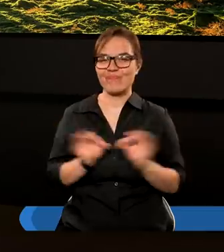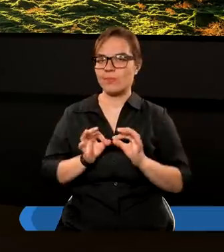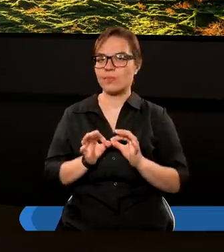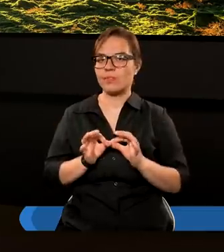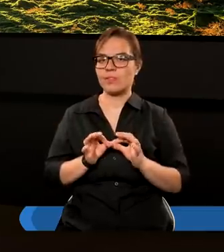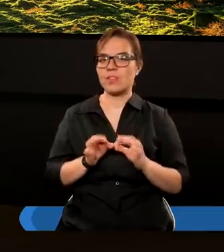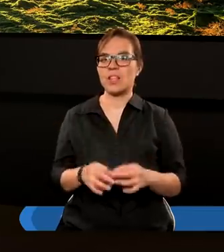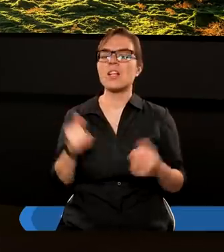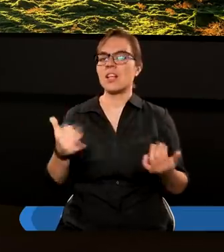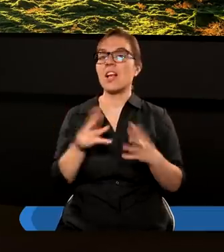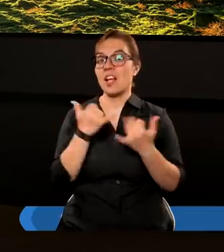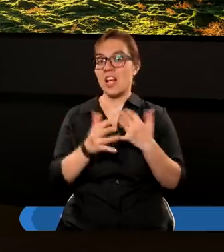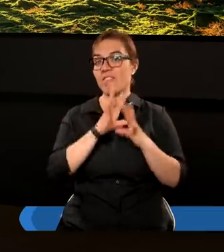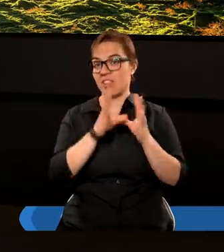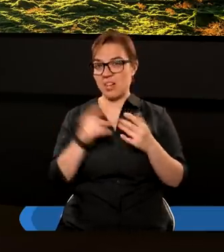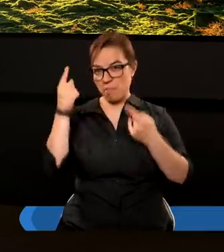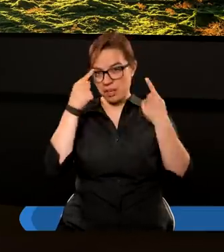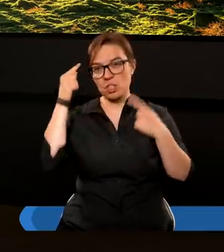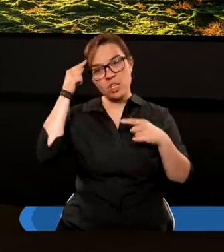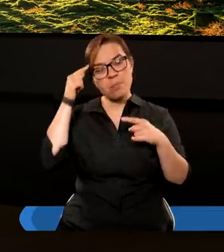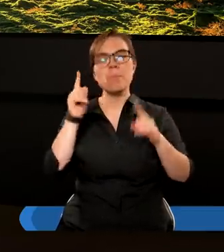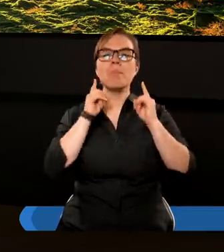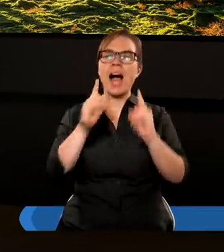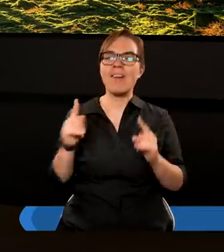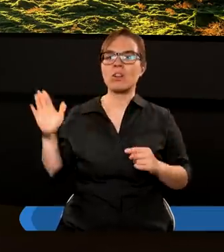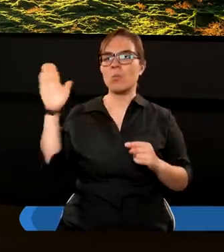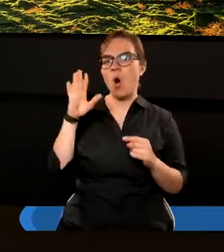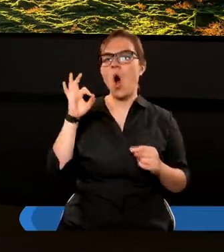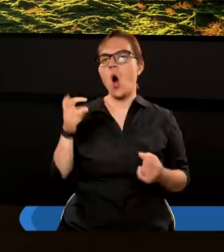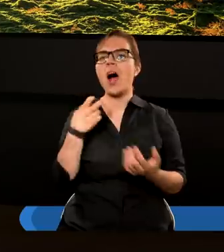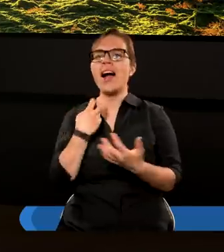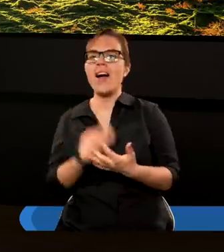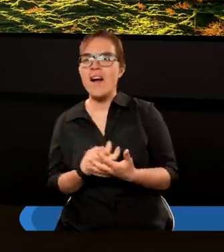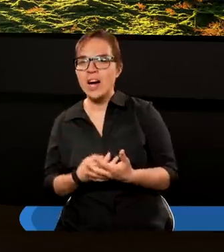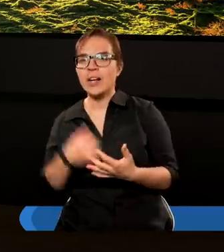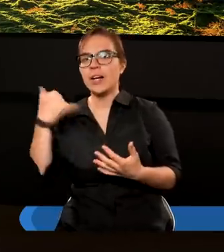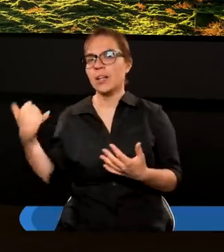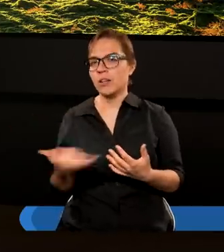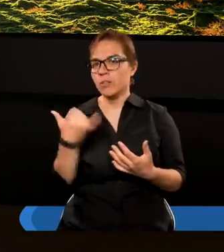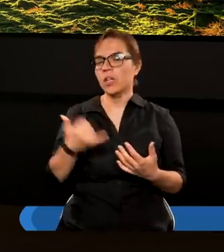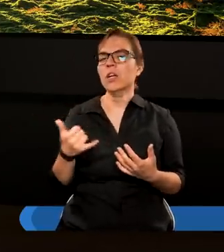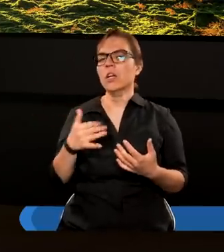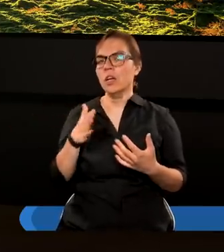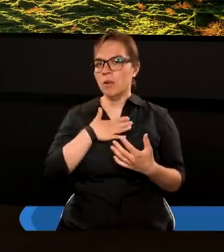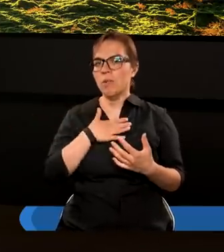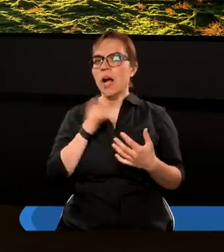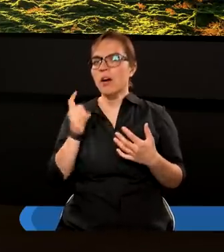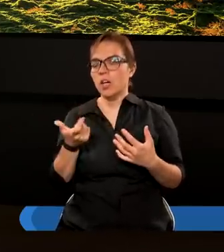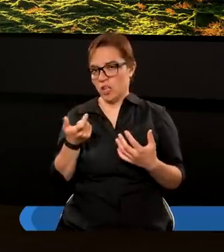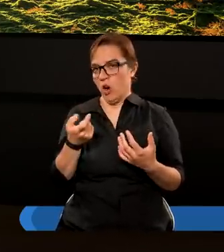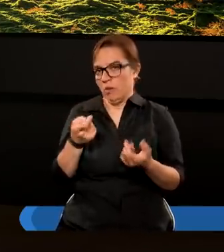Więc jeśli myślimy o prawdzie Bożej, o Ewangelii wiecznej, tutaj mamy coś